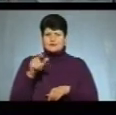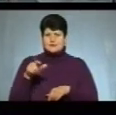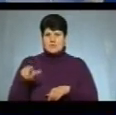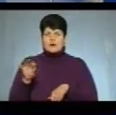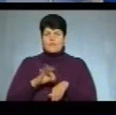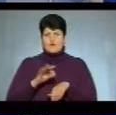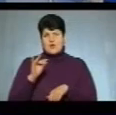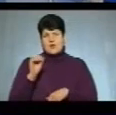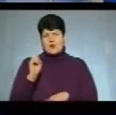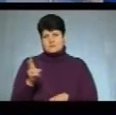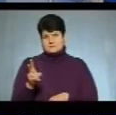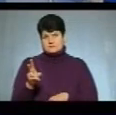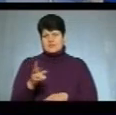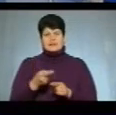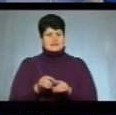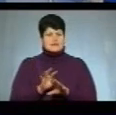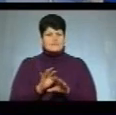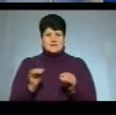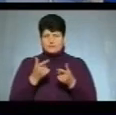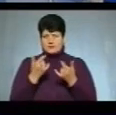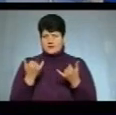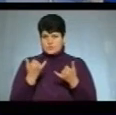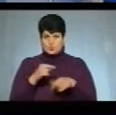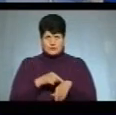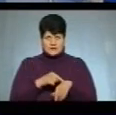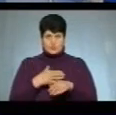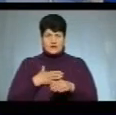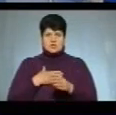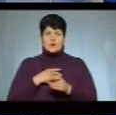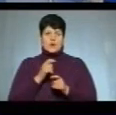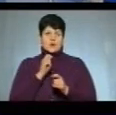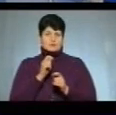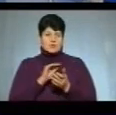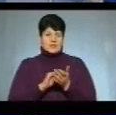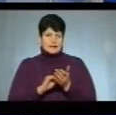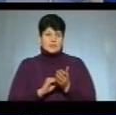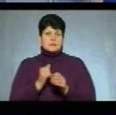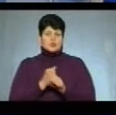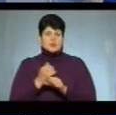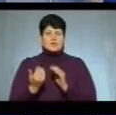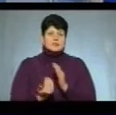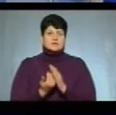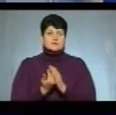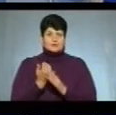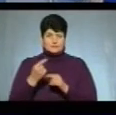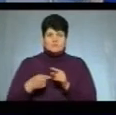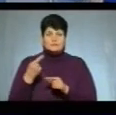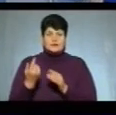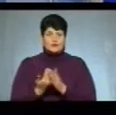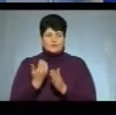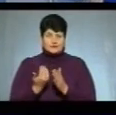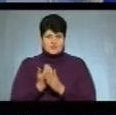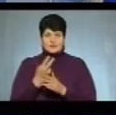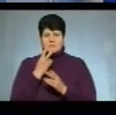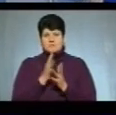на рак. Це вся інформація на цю годину. Наші кореспонденти вже працюють над наступним випуском новин. Тому більше про події дня дивіться